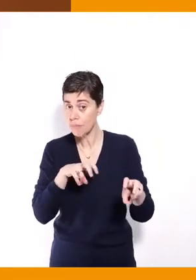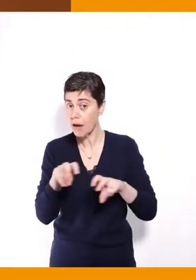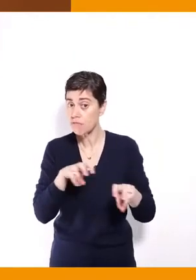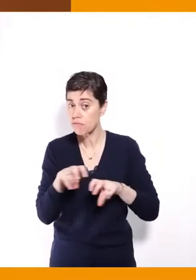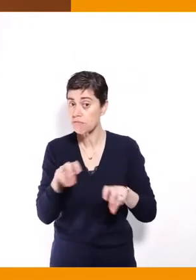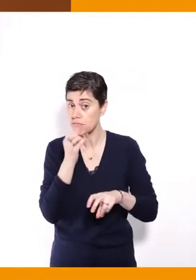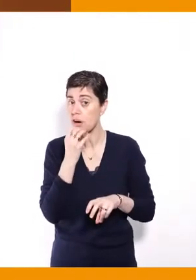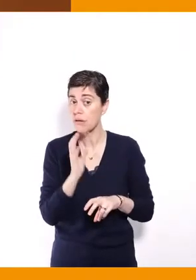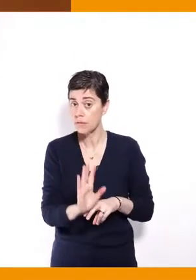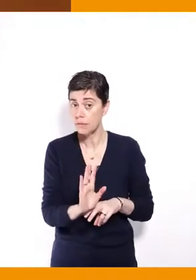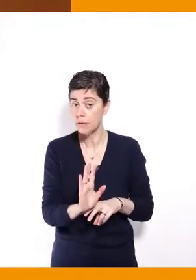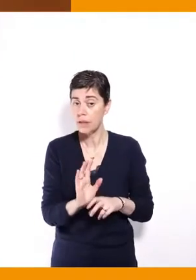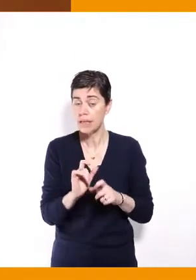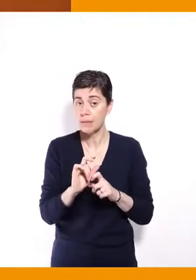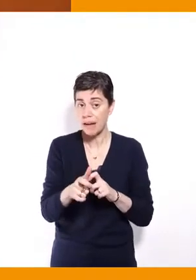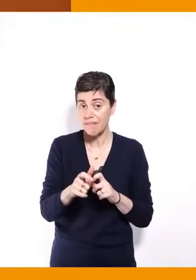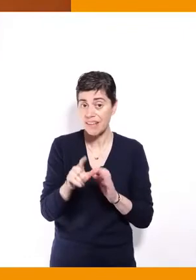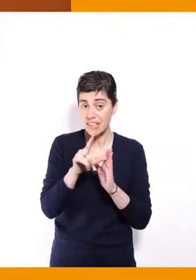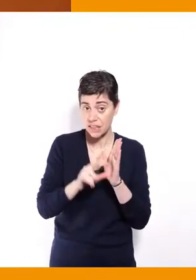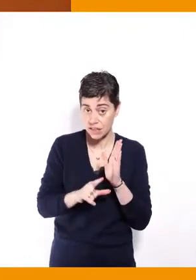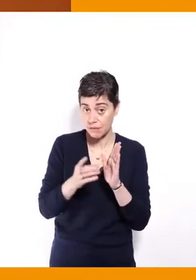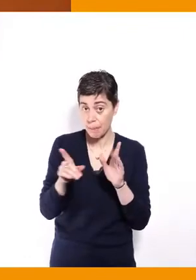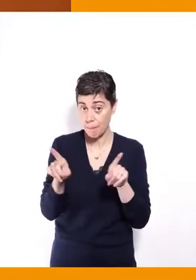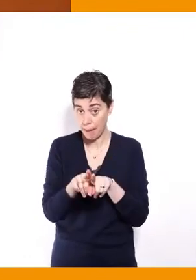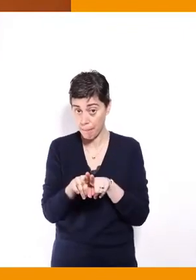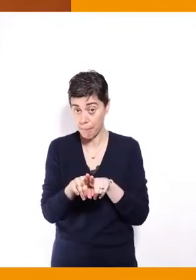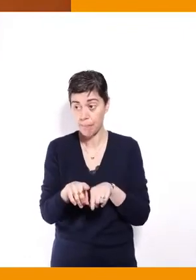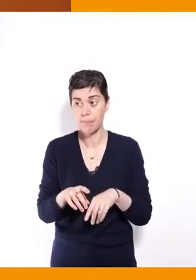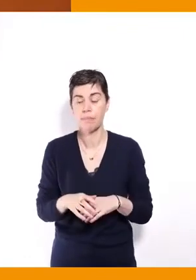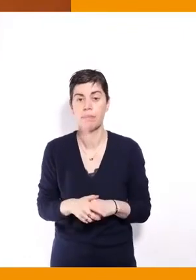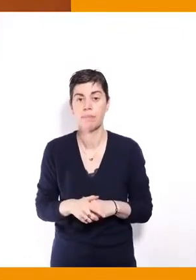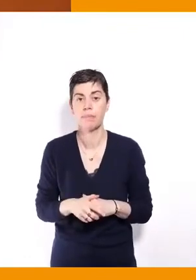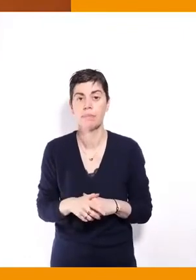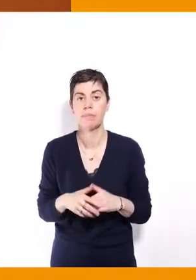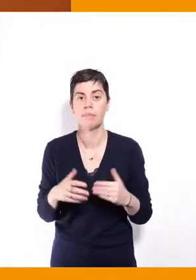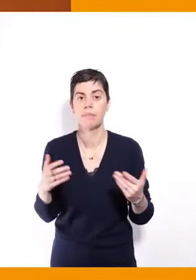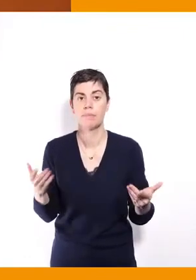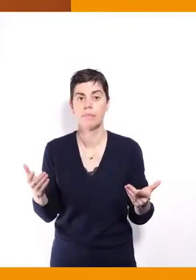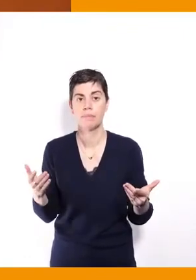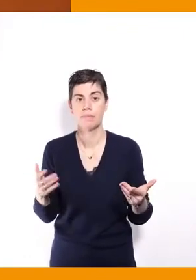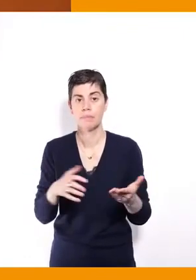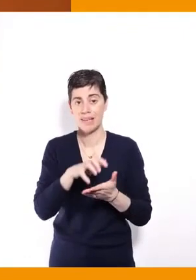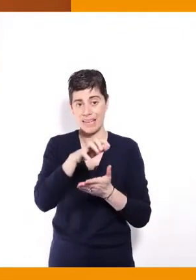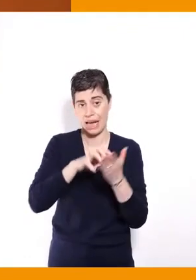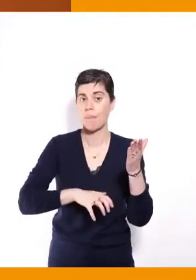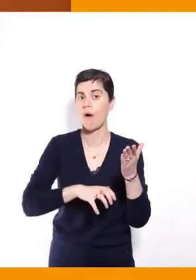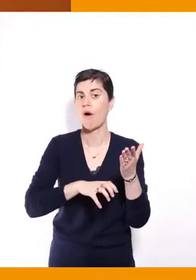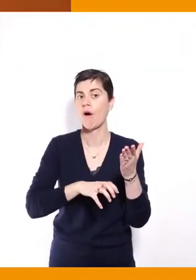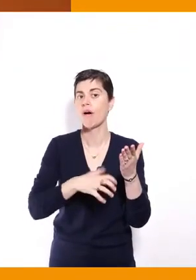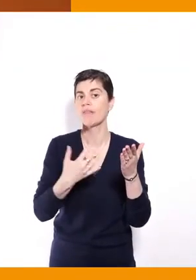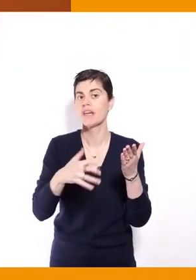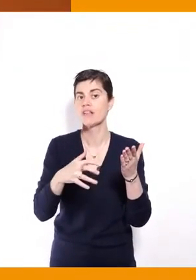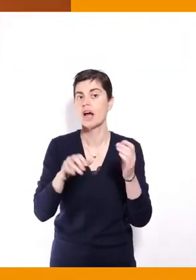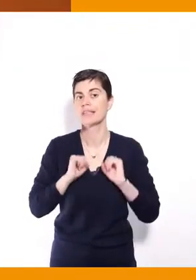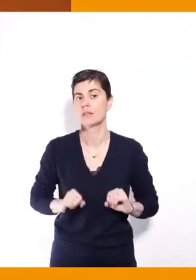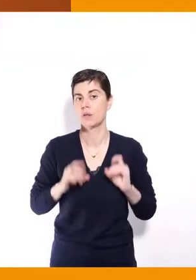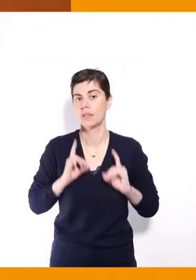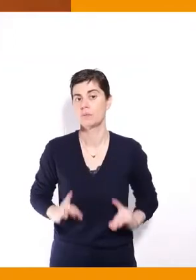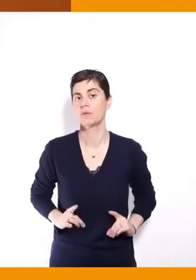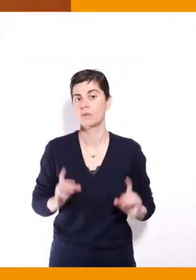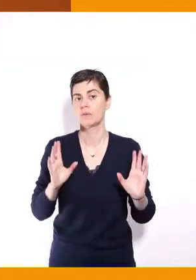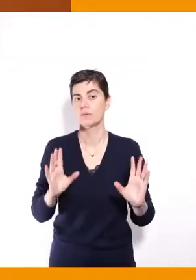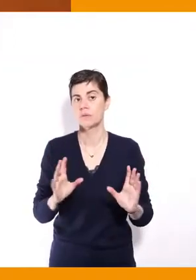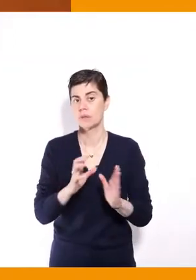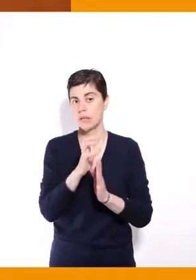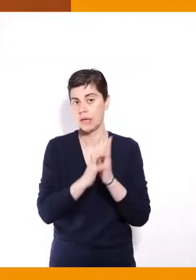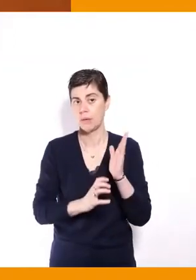le même suivi. Exactement. Un rapport parlementaire avait été déjà rendu sur la question, c'était le rapport